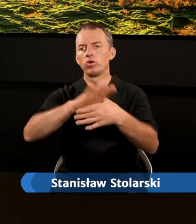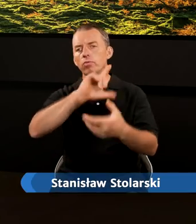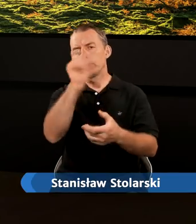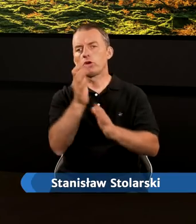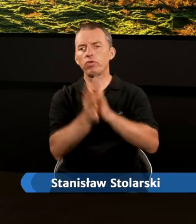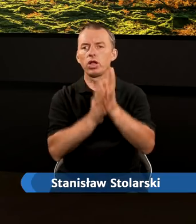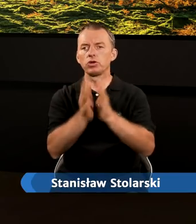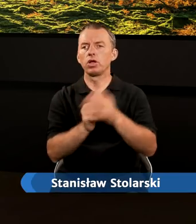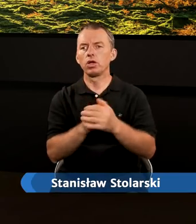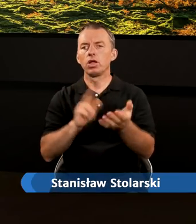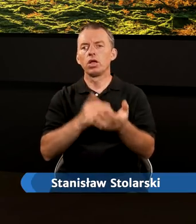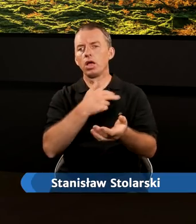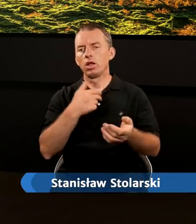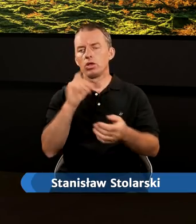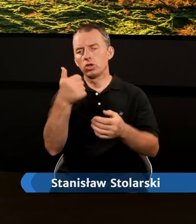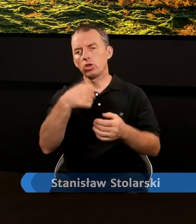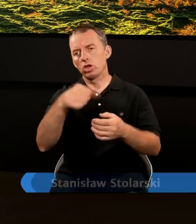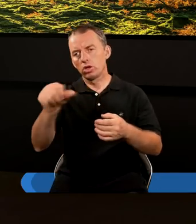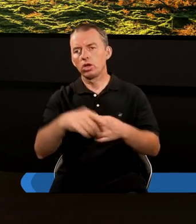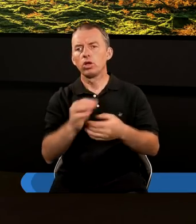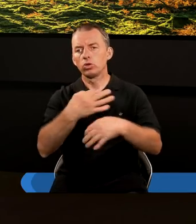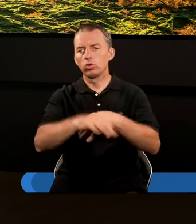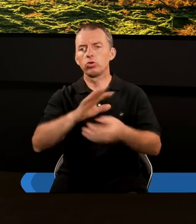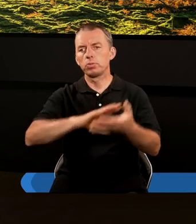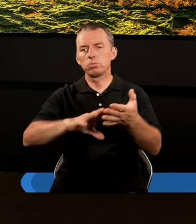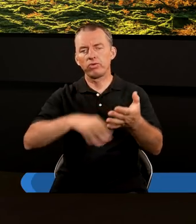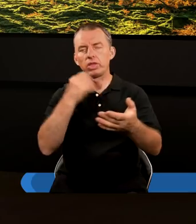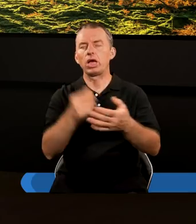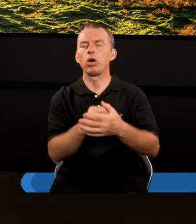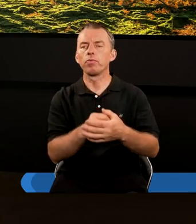Leśnej na naszym cotygodniowym Studium Pisma Świętego.